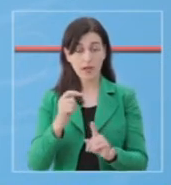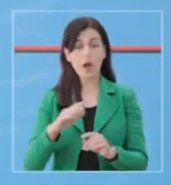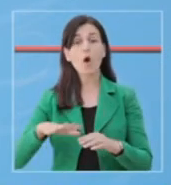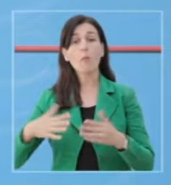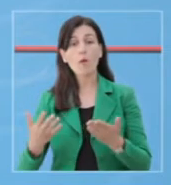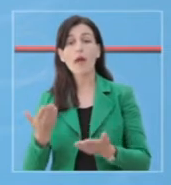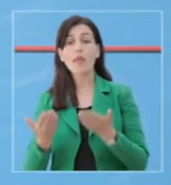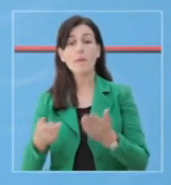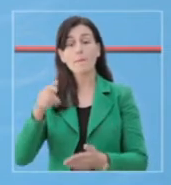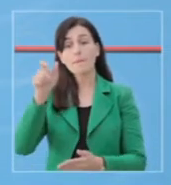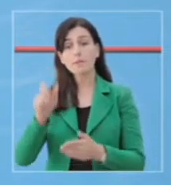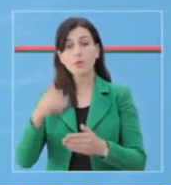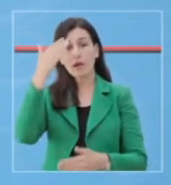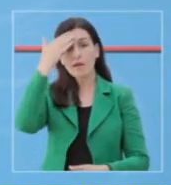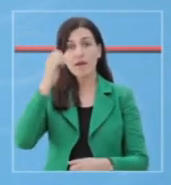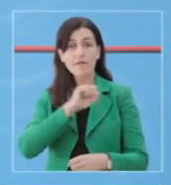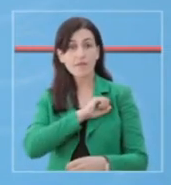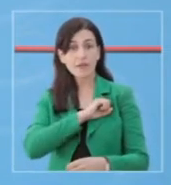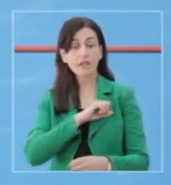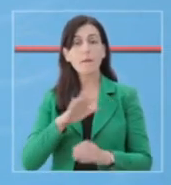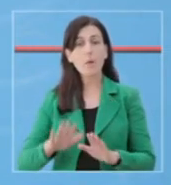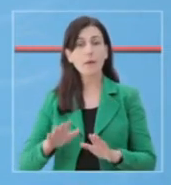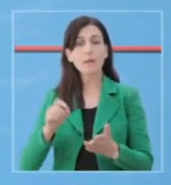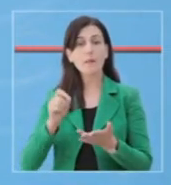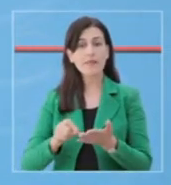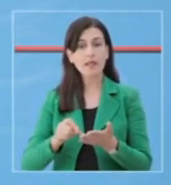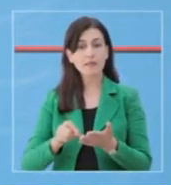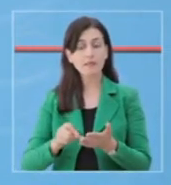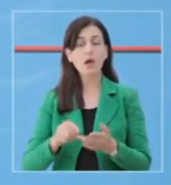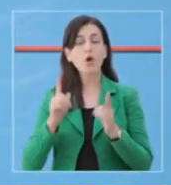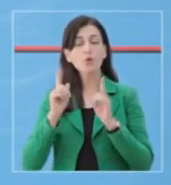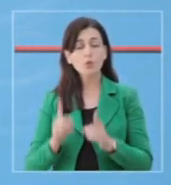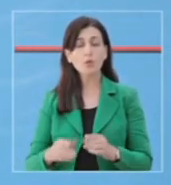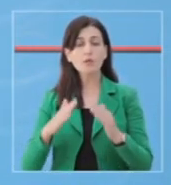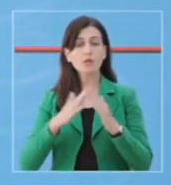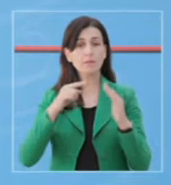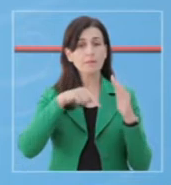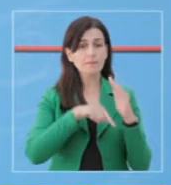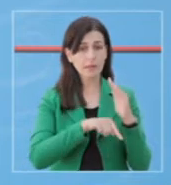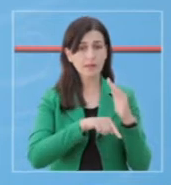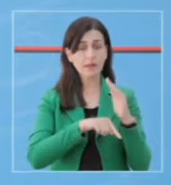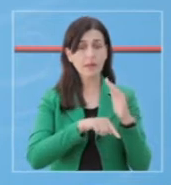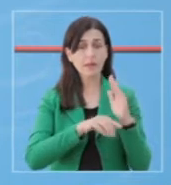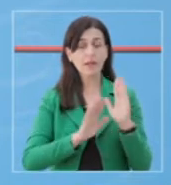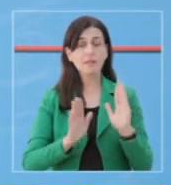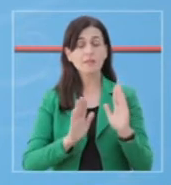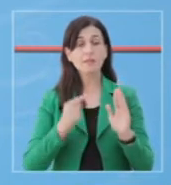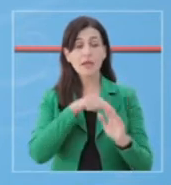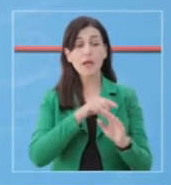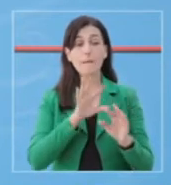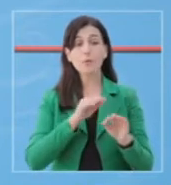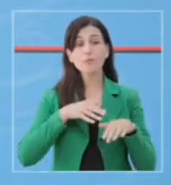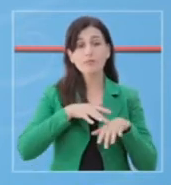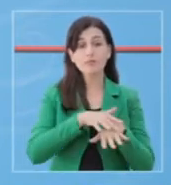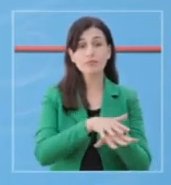edhe ata që janë të dyshuar e që janë në pritje të përgjigjes të testit të qëndrojnë të izoluar në shpi, pasi janë burim për për